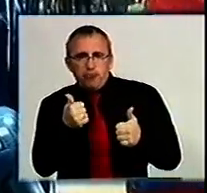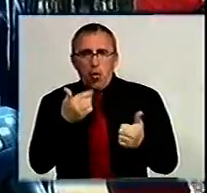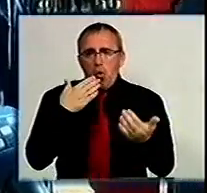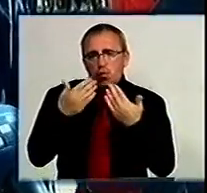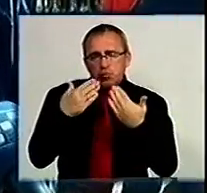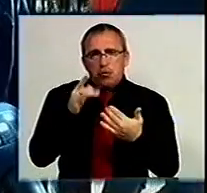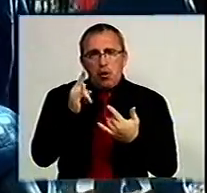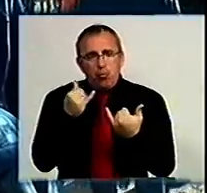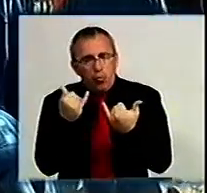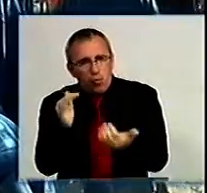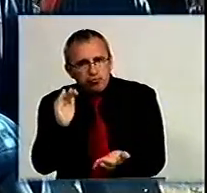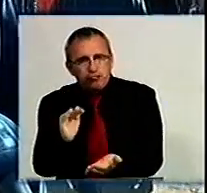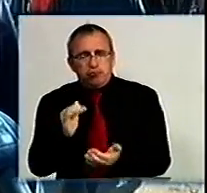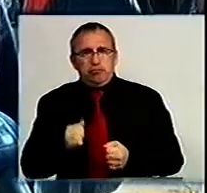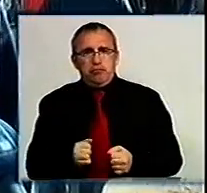дитину.